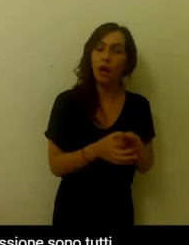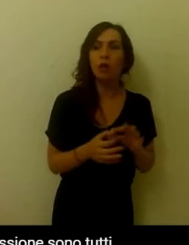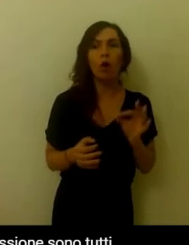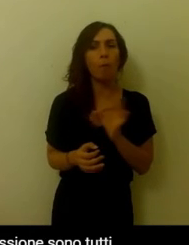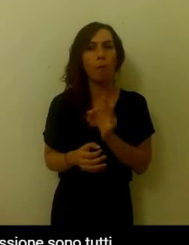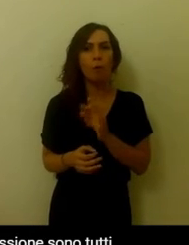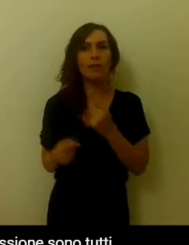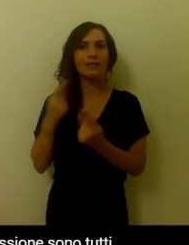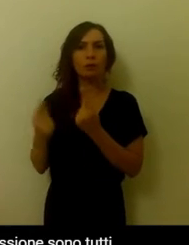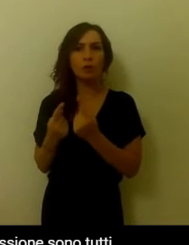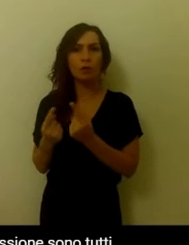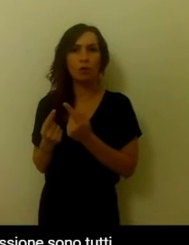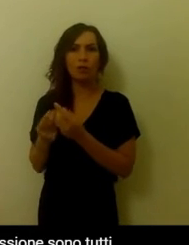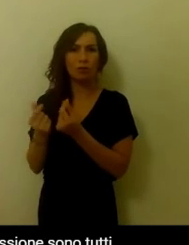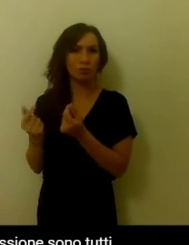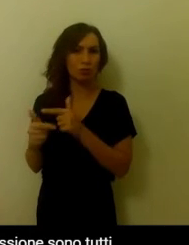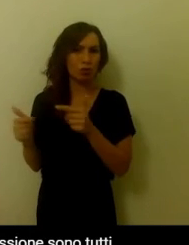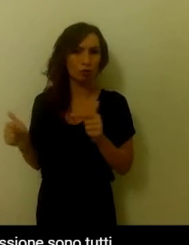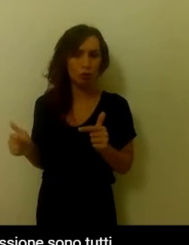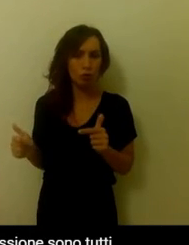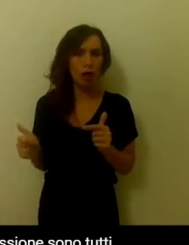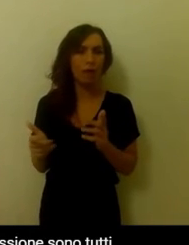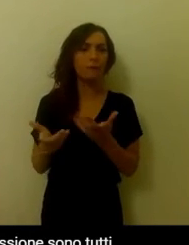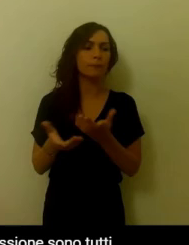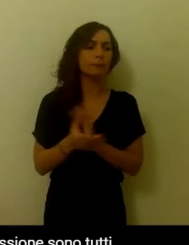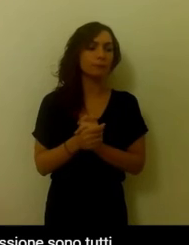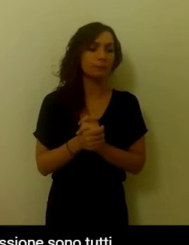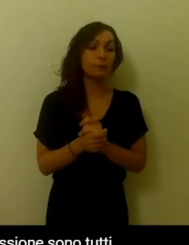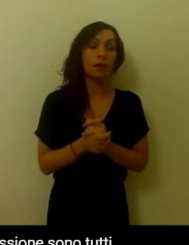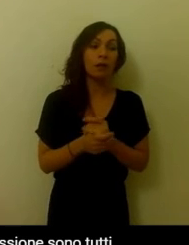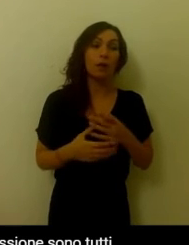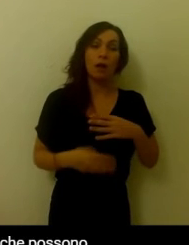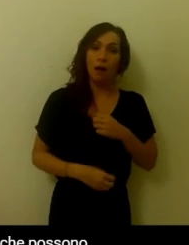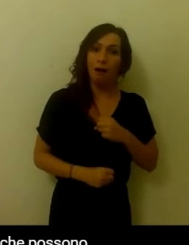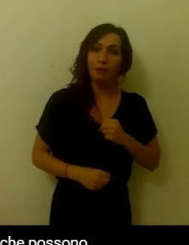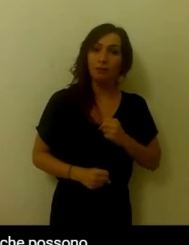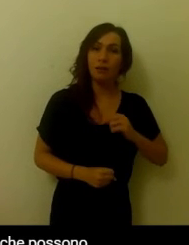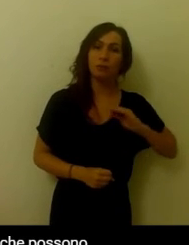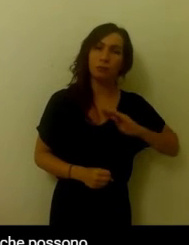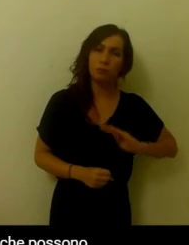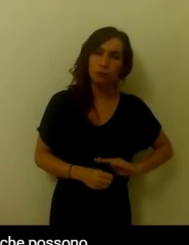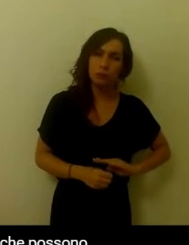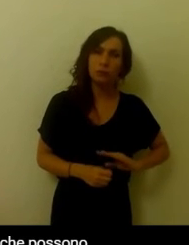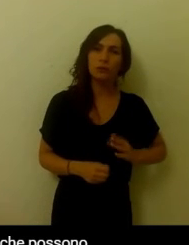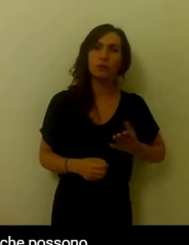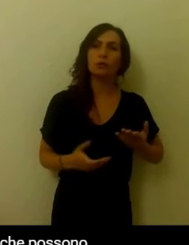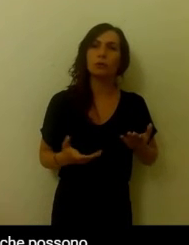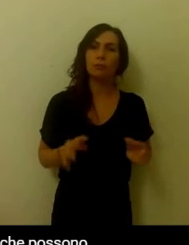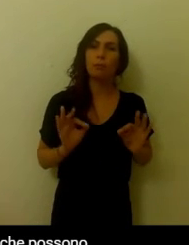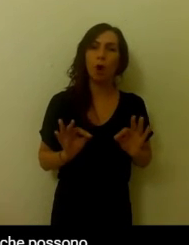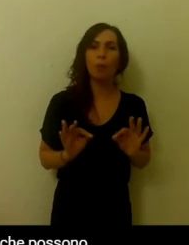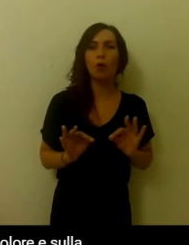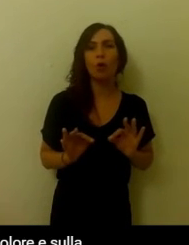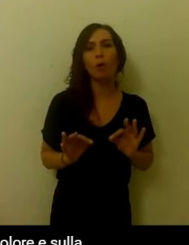una mansione che ha lavori atipici, ansia e depressione. Sono tutti, poi sono tanti di più, però sono tutti fattori che